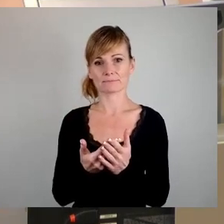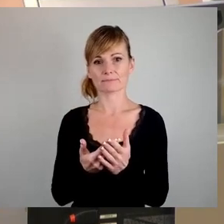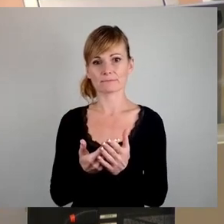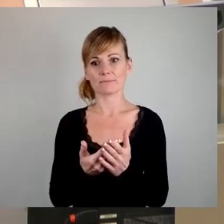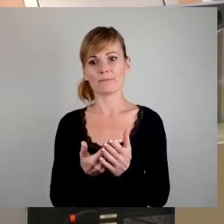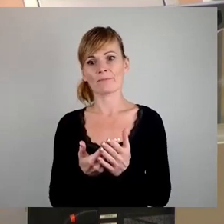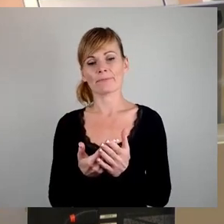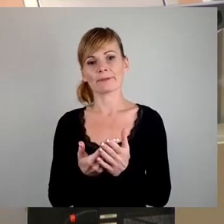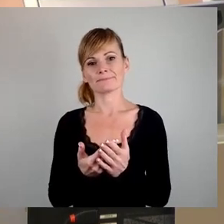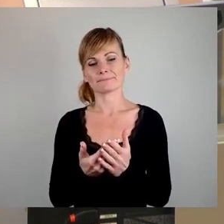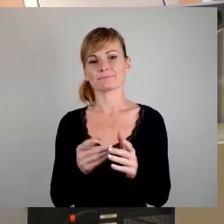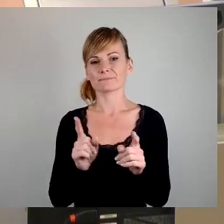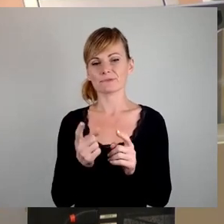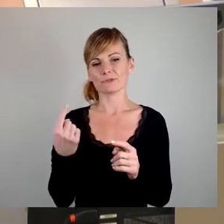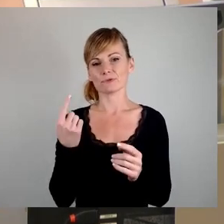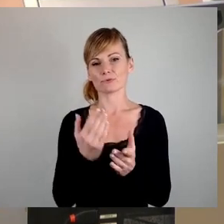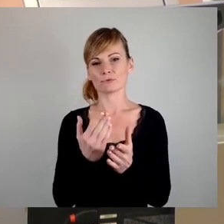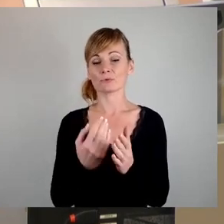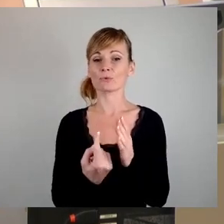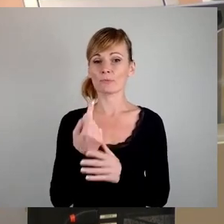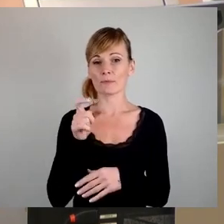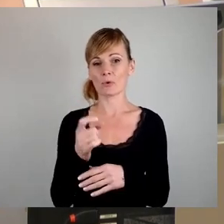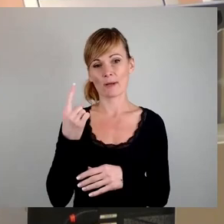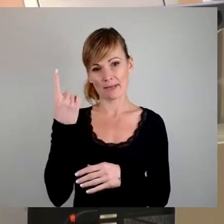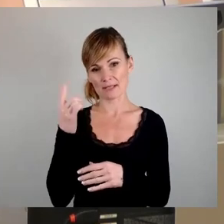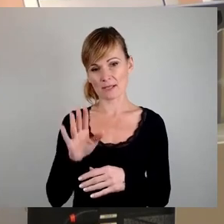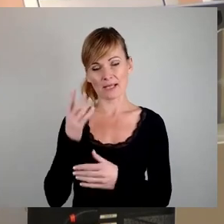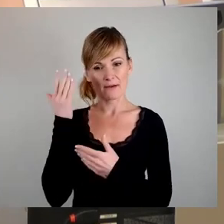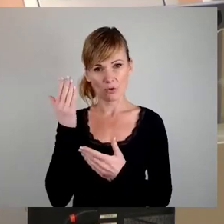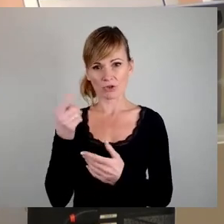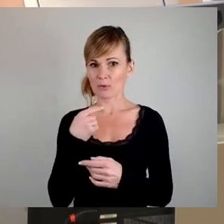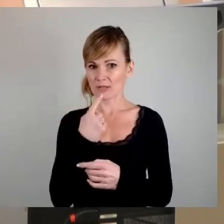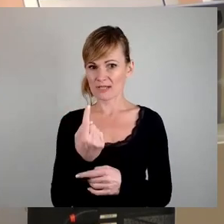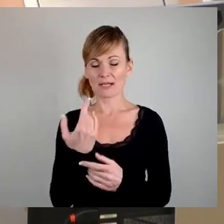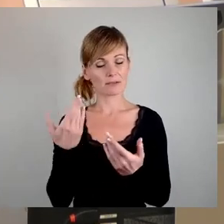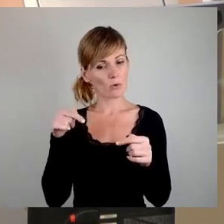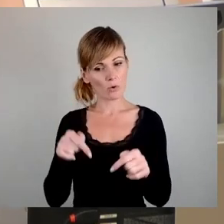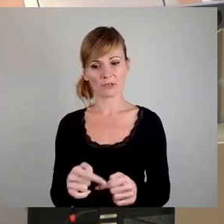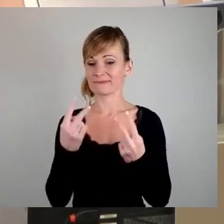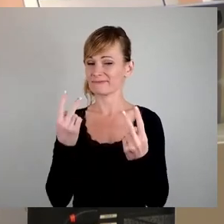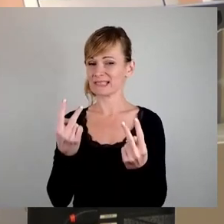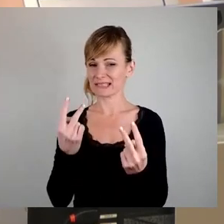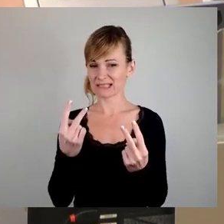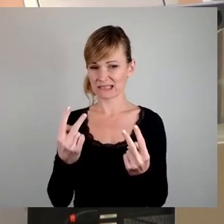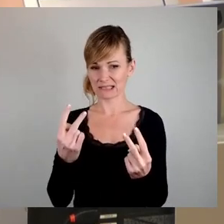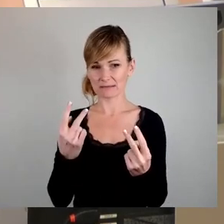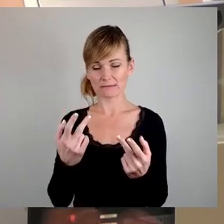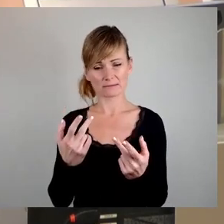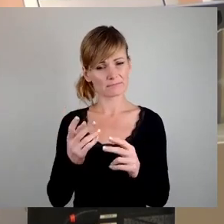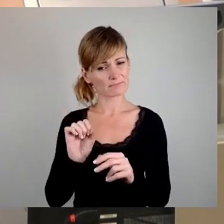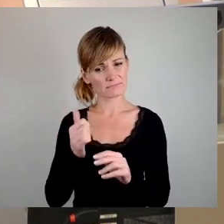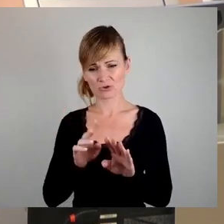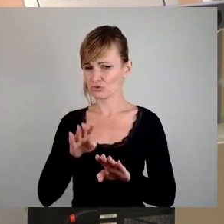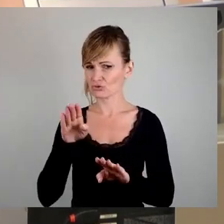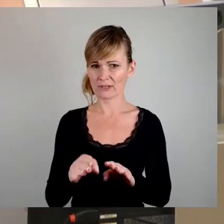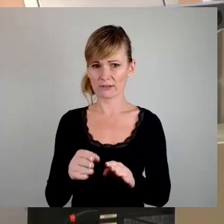Oberbürgermeister in seiner Vorstellung selber sagte, dies heute ein Meilenstein ist, weil Meilensteine sind eben Steine, die